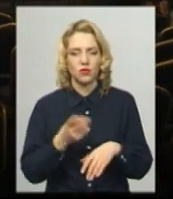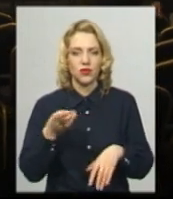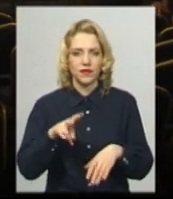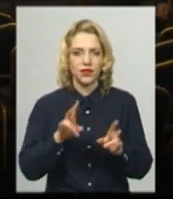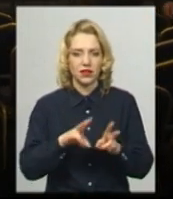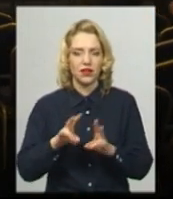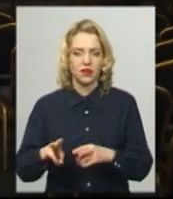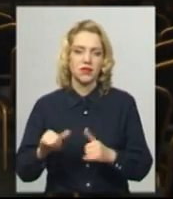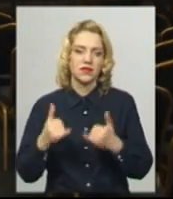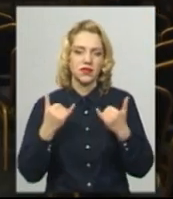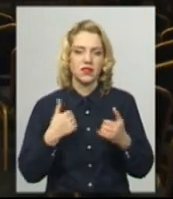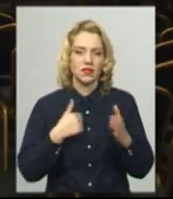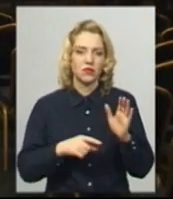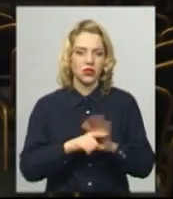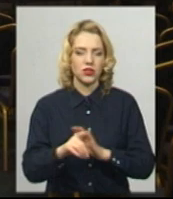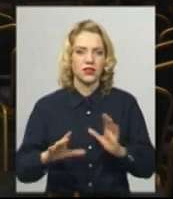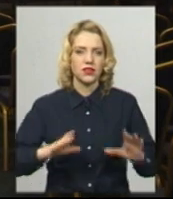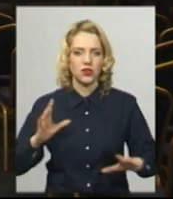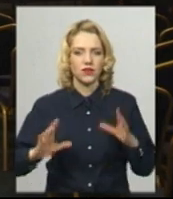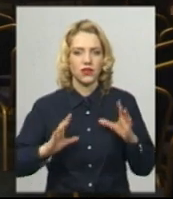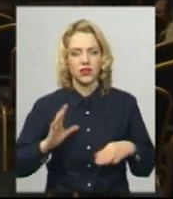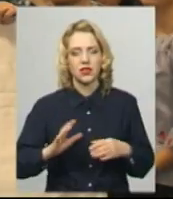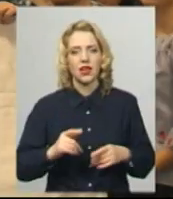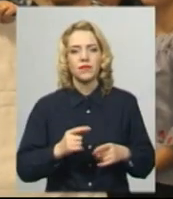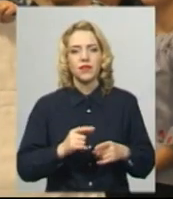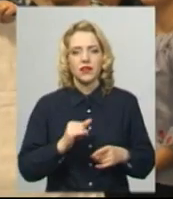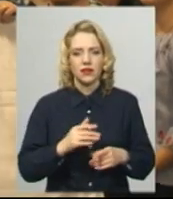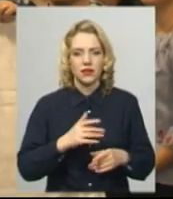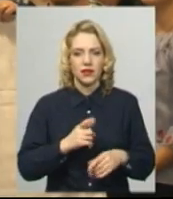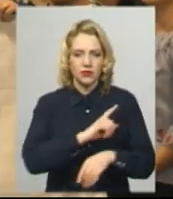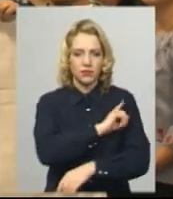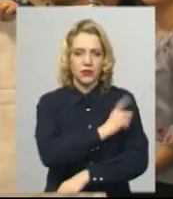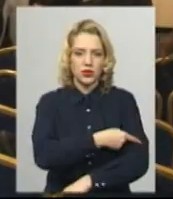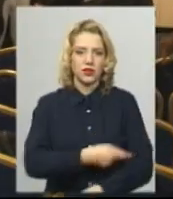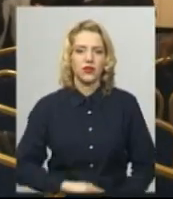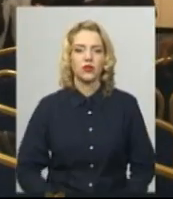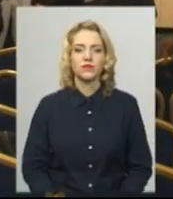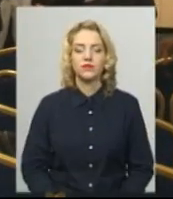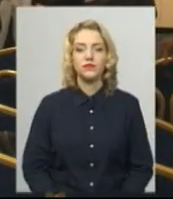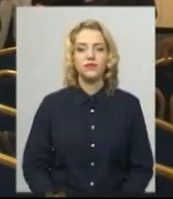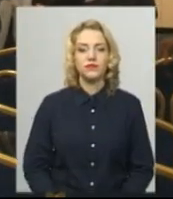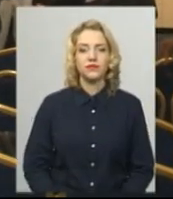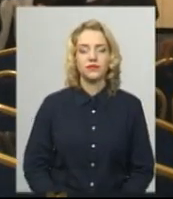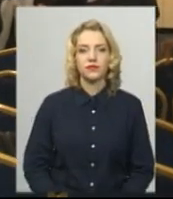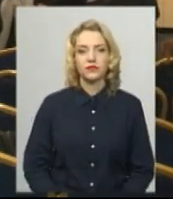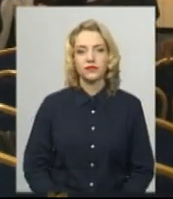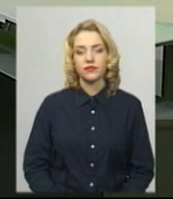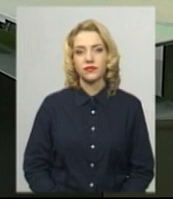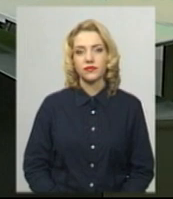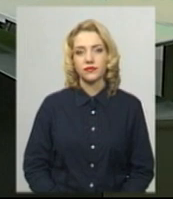і зараз я почала вже тренуватися інтенсивно. Андрій Геманій, Іван Могчан, новини на спільному, Хмельницький.